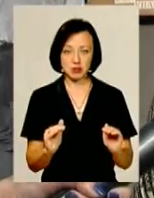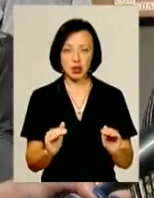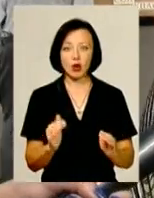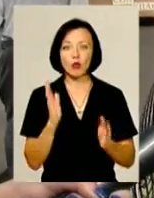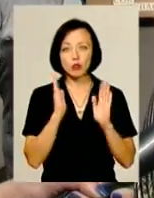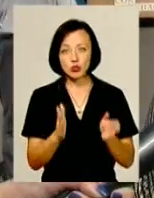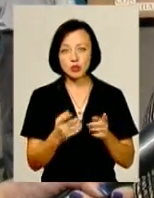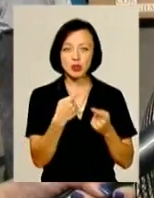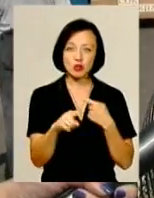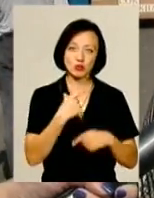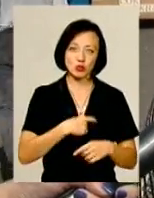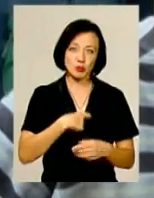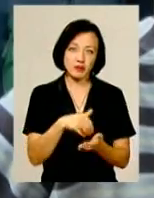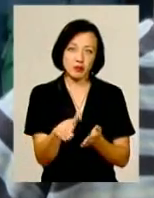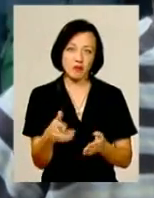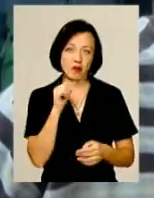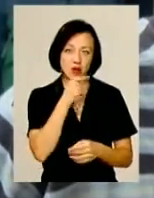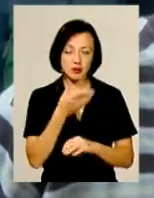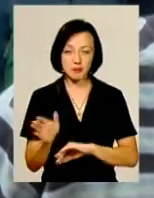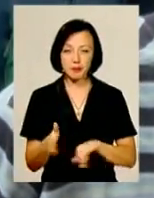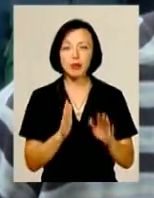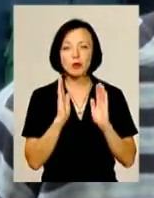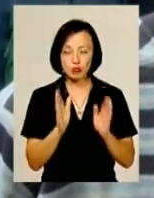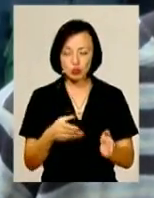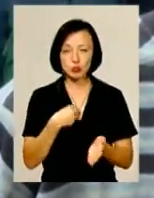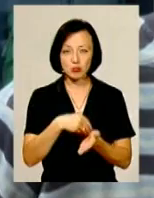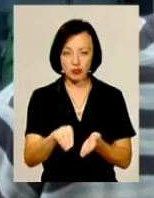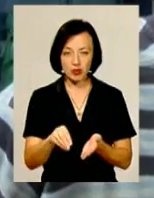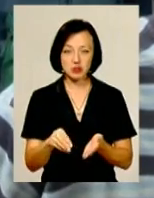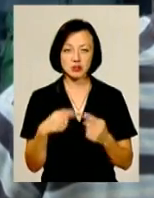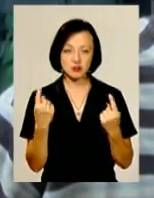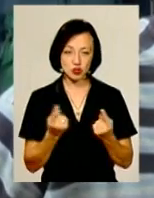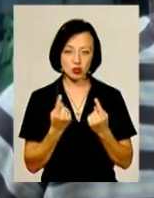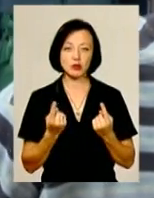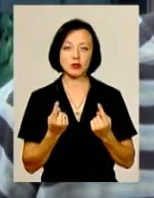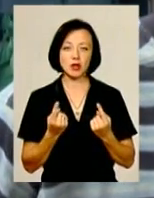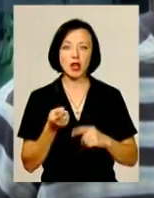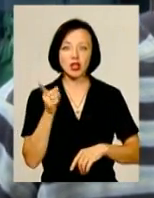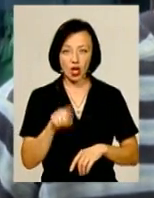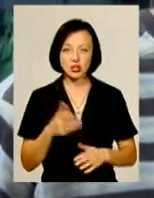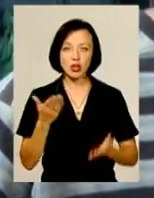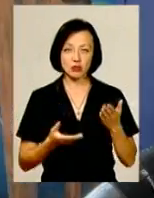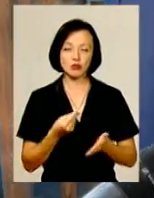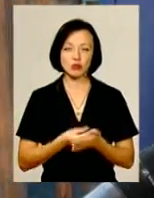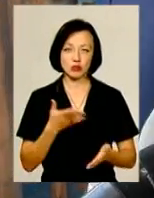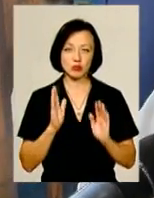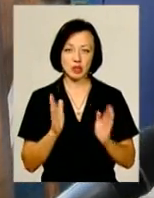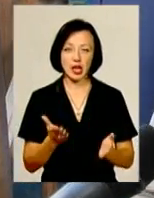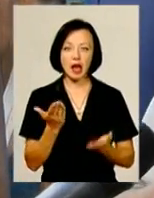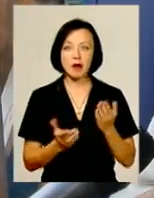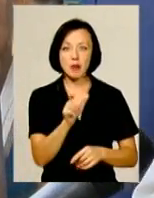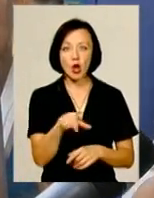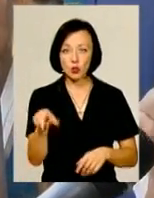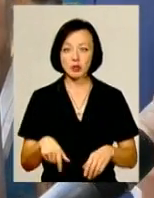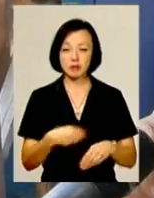Будемо в чомусь іншому собі відмовляти. – Буду, звичайно, купляти, навіть якщо ціна виросте. – Якщо б людям